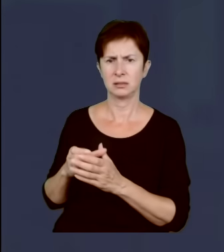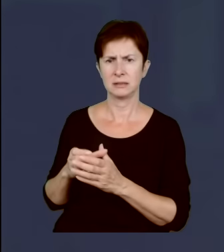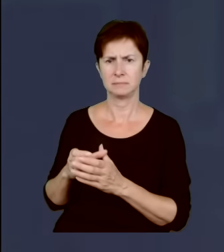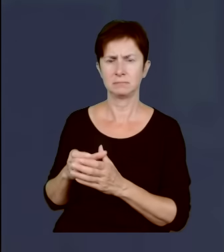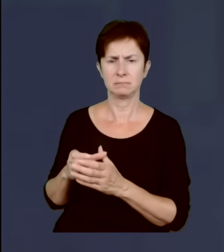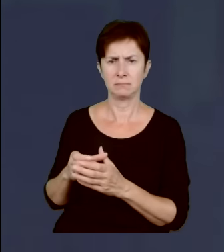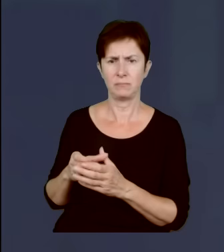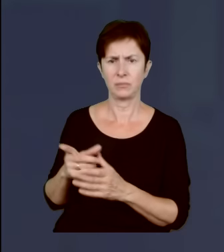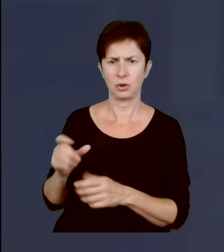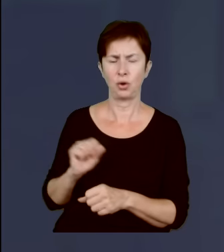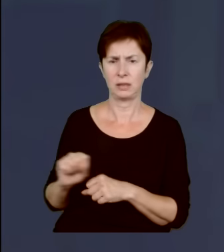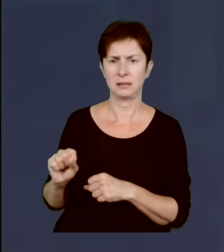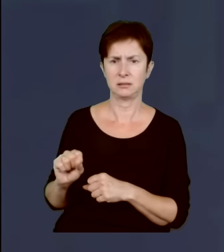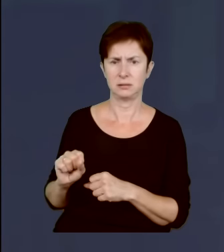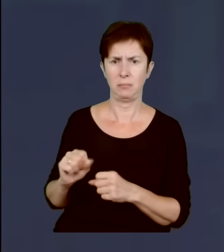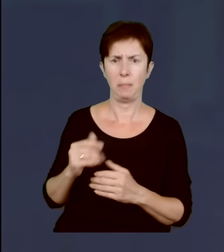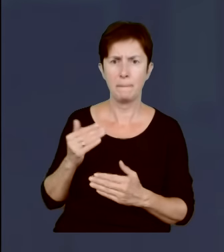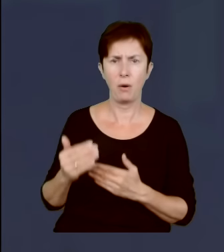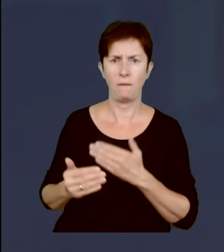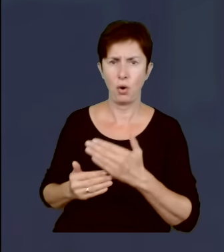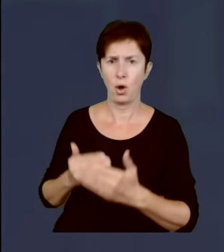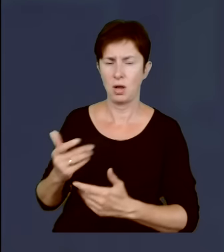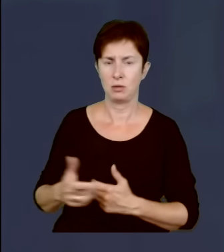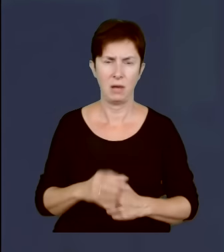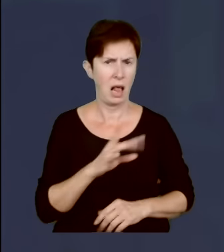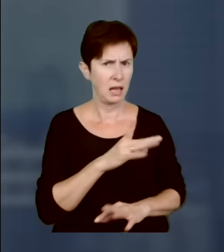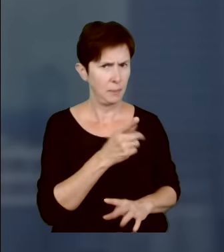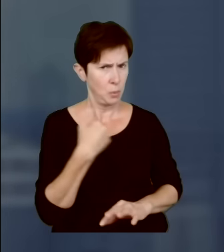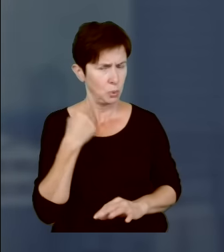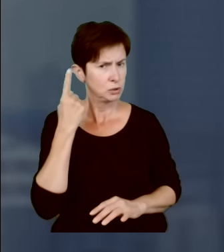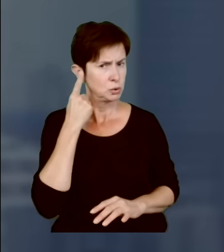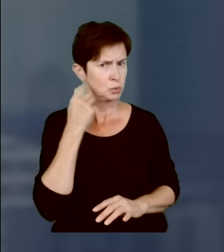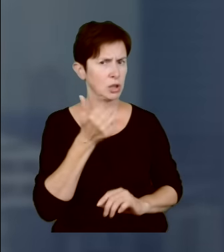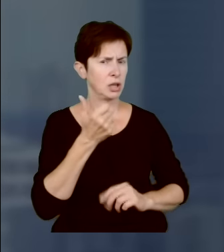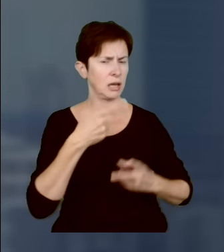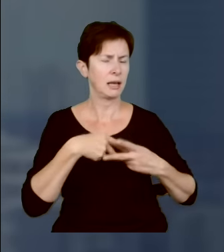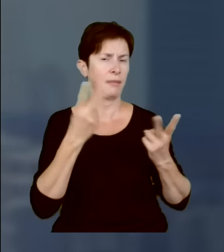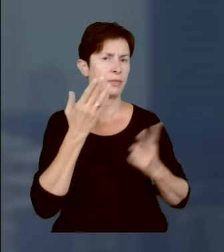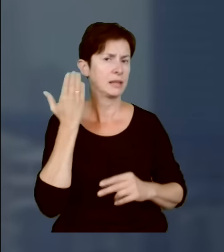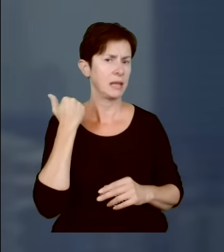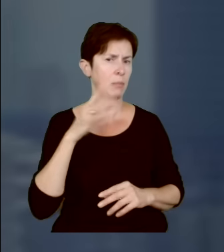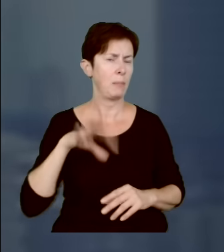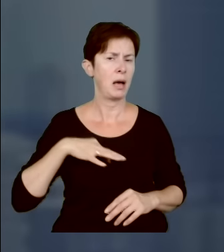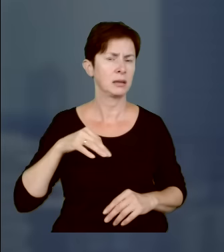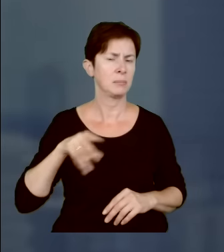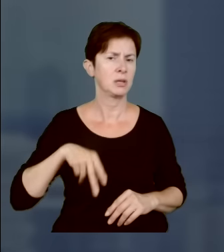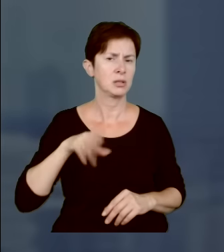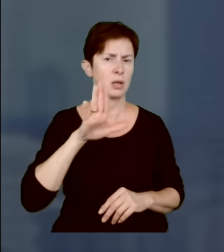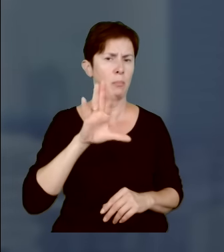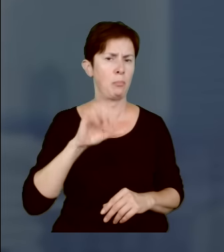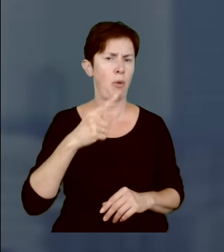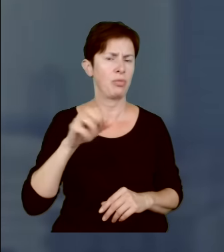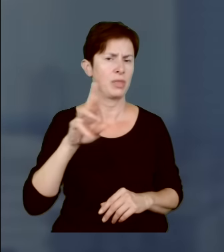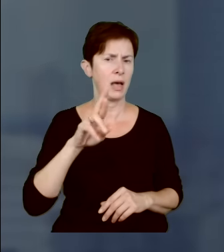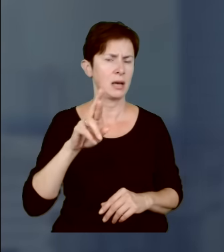to jest krok po krok. Dobrze, ale słyszał Pan parę dni temu, to było kiedy Pan Minister Bodnar był w stacji